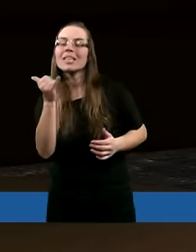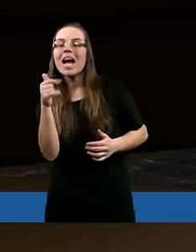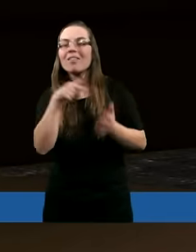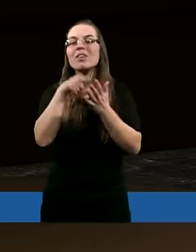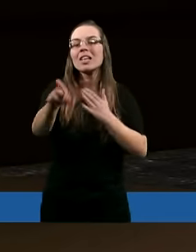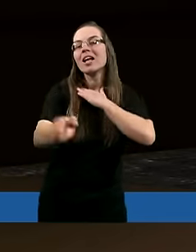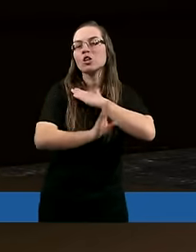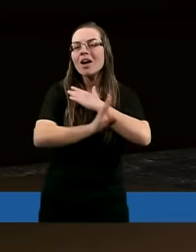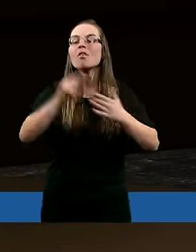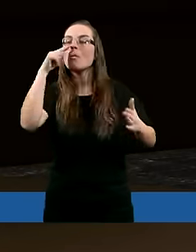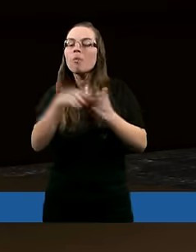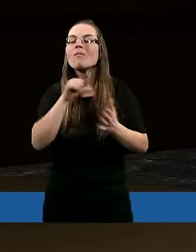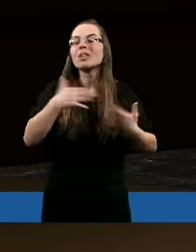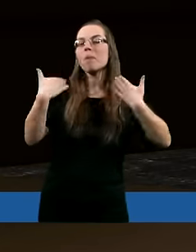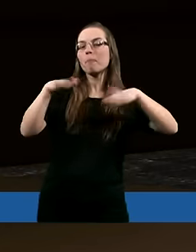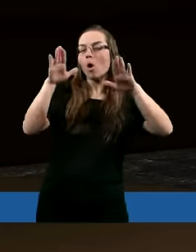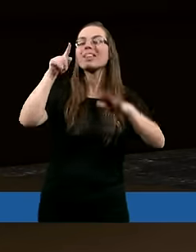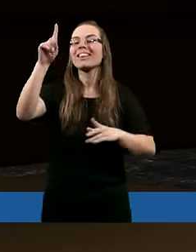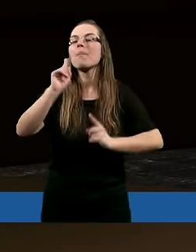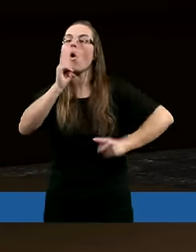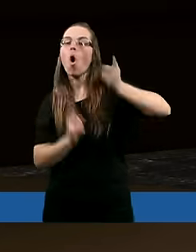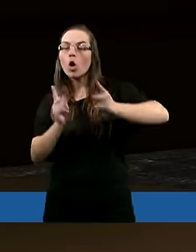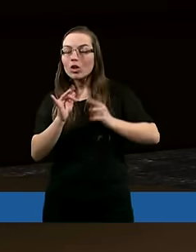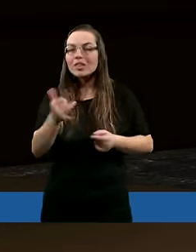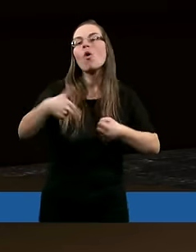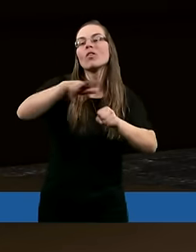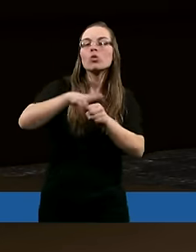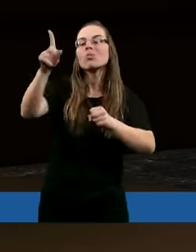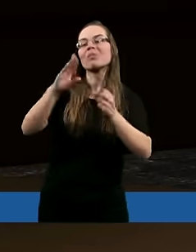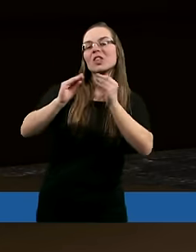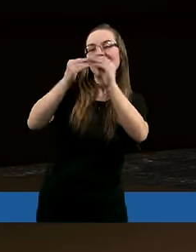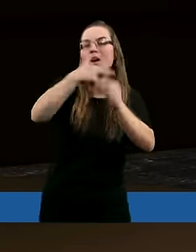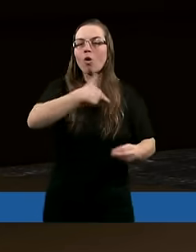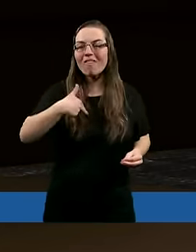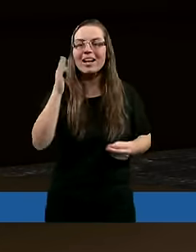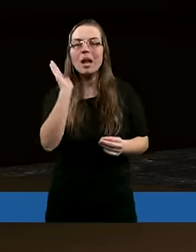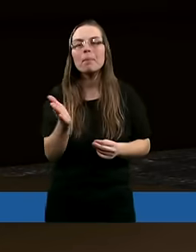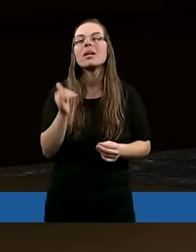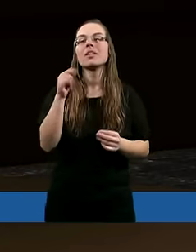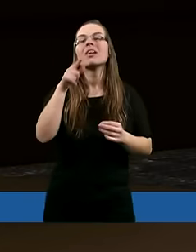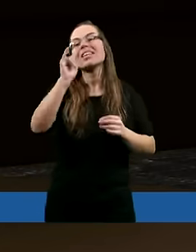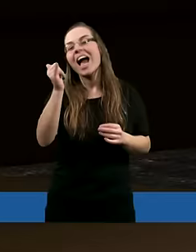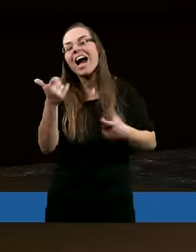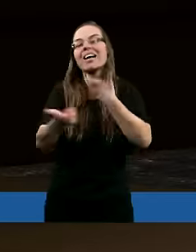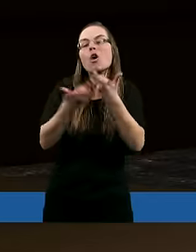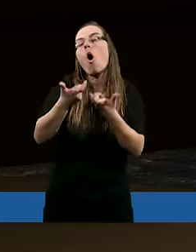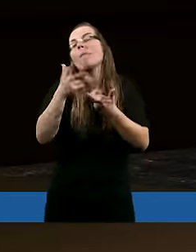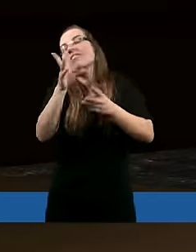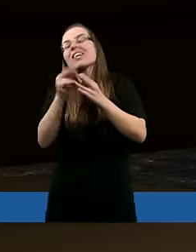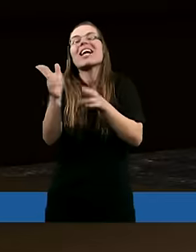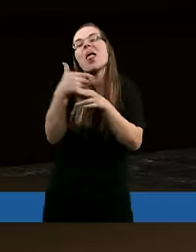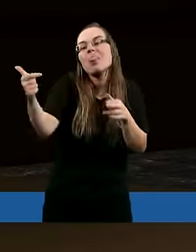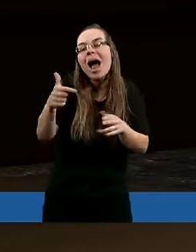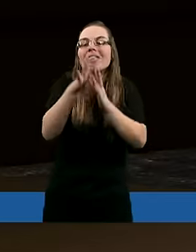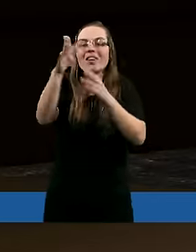to drzewko owocowe musimy poddać się temu ogrodnikowi, aby On nas kształtował, przycinał tak jak chce, kiedy chce, kiedy należy i